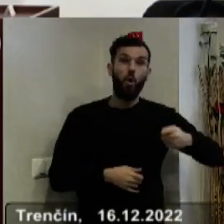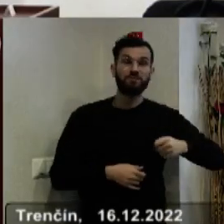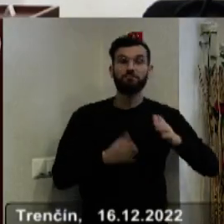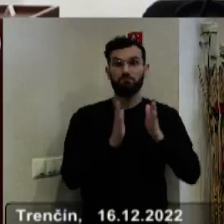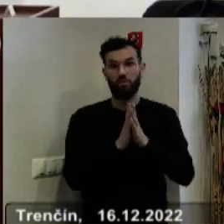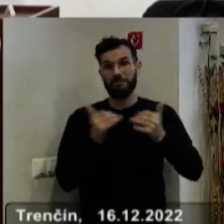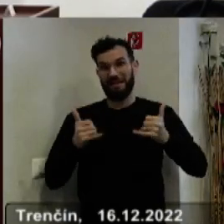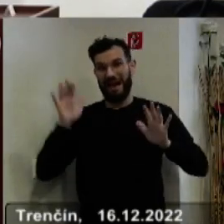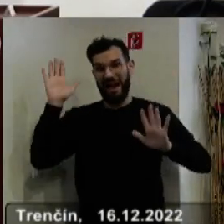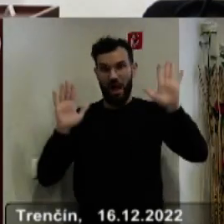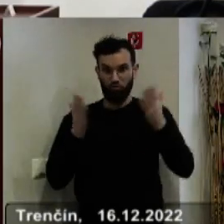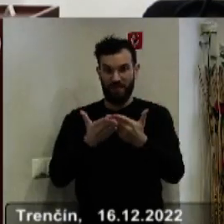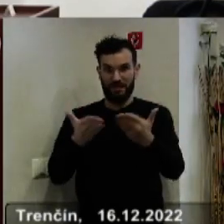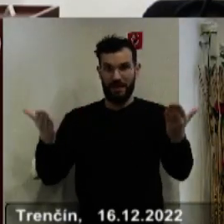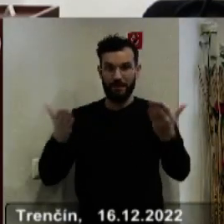hlasujme.